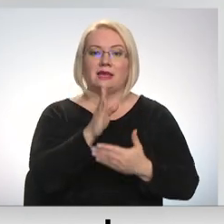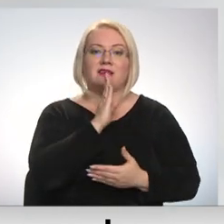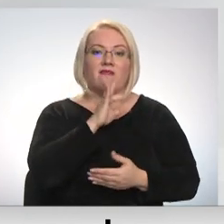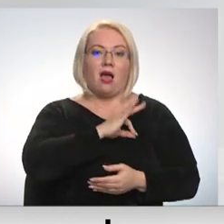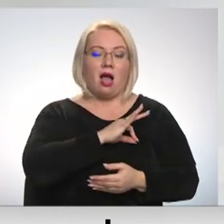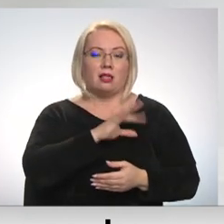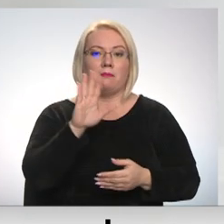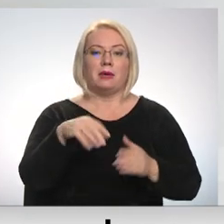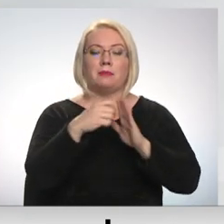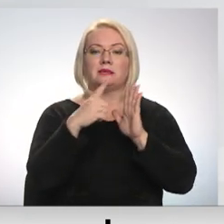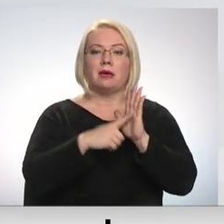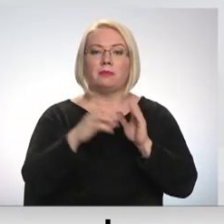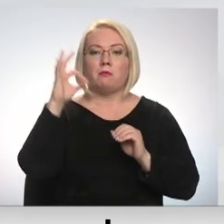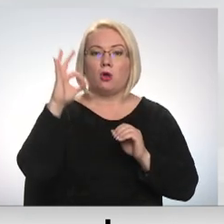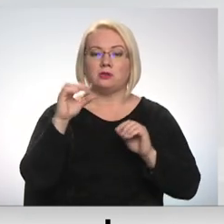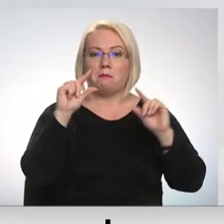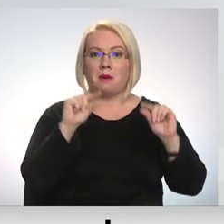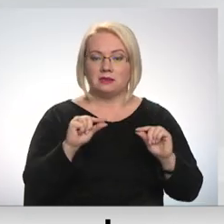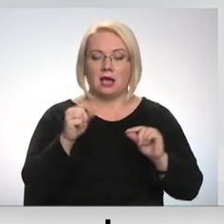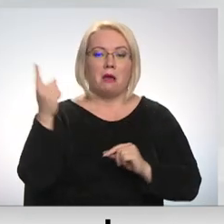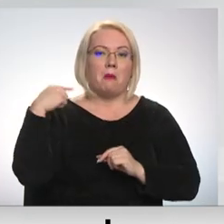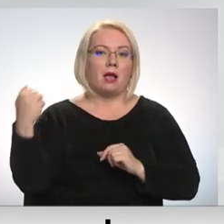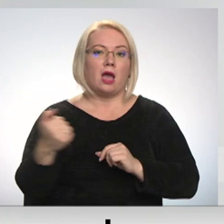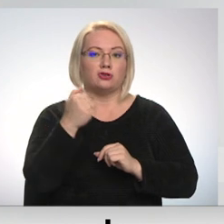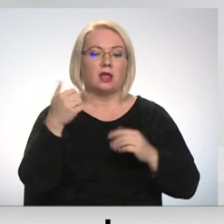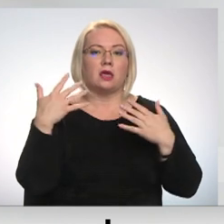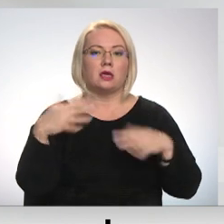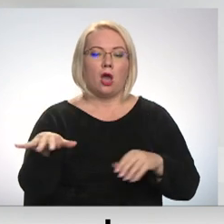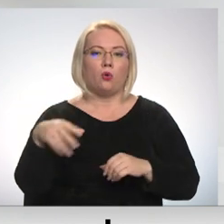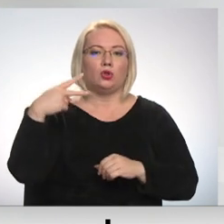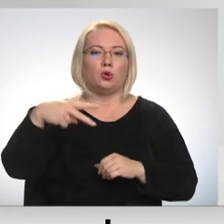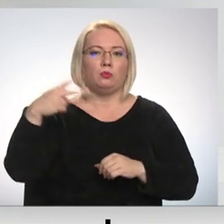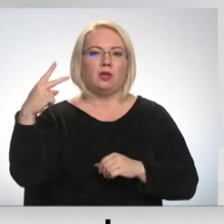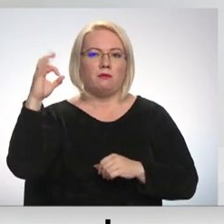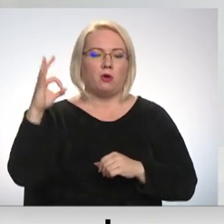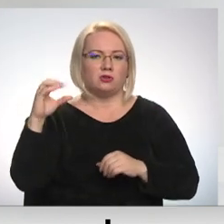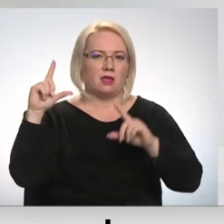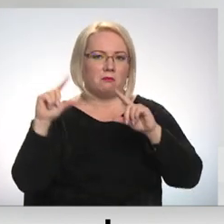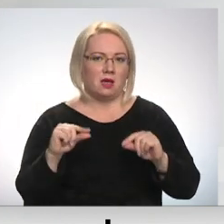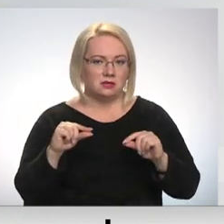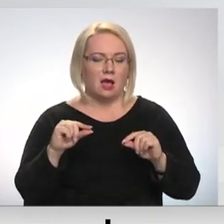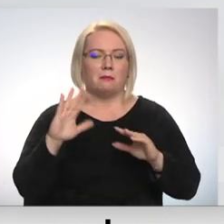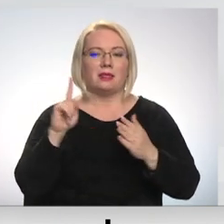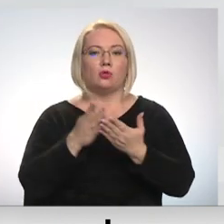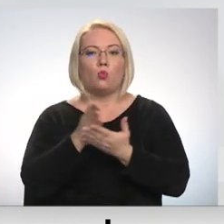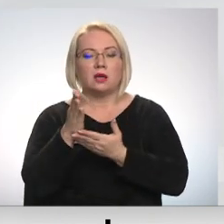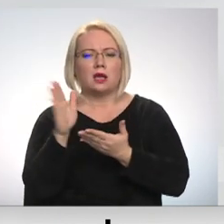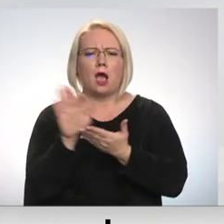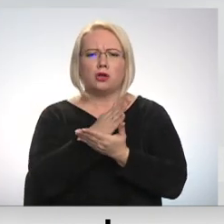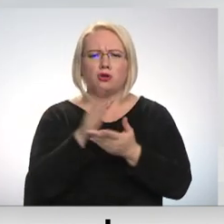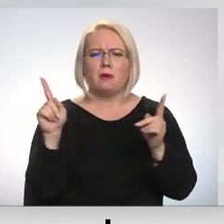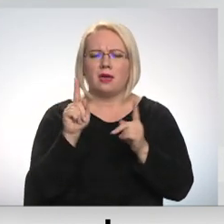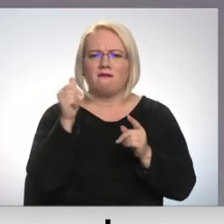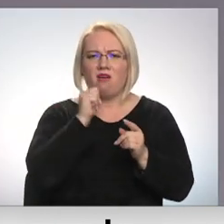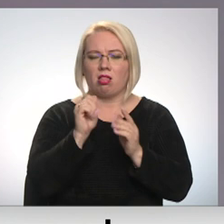saņēma par 17% mazāk, tad pērni šis radītājs jau pārsniecis 22%. Turklāt ir nozeris, kur atšķirība ir pat